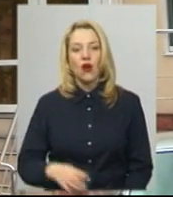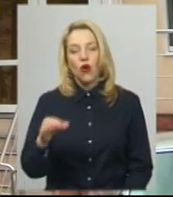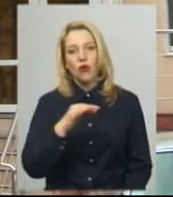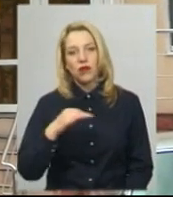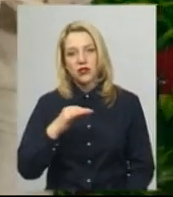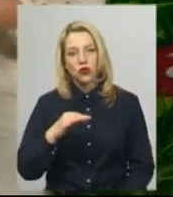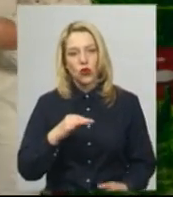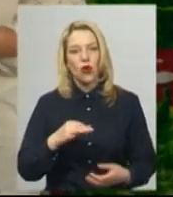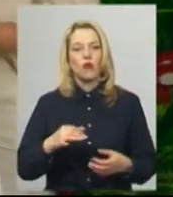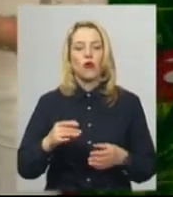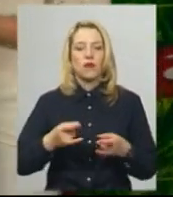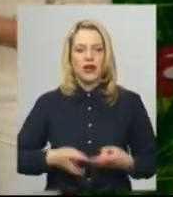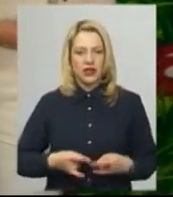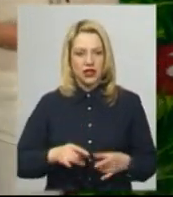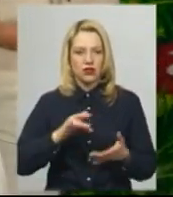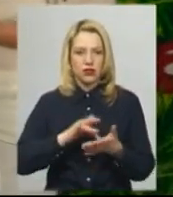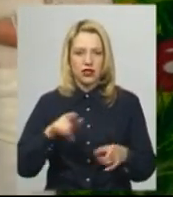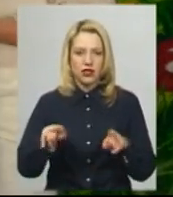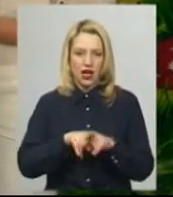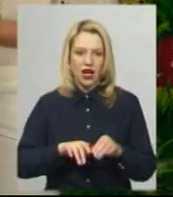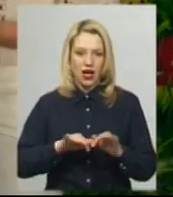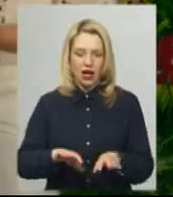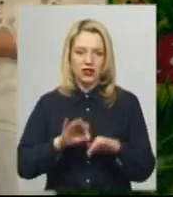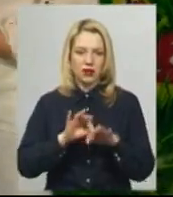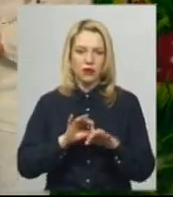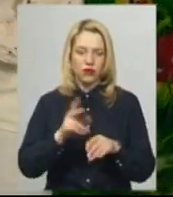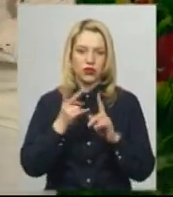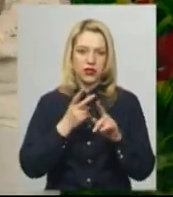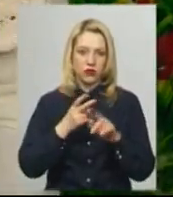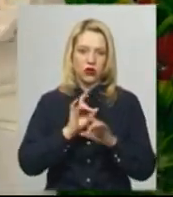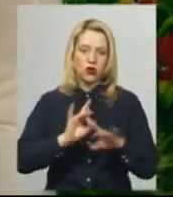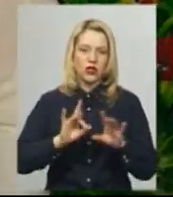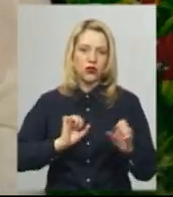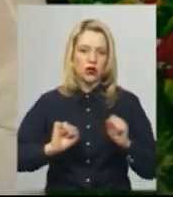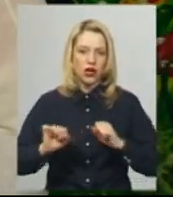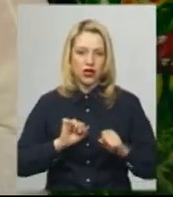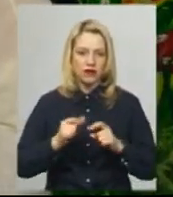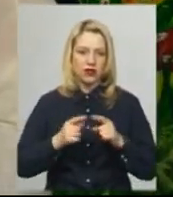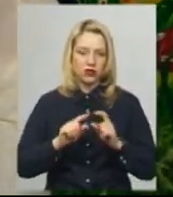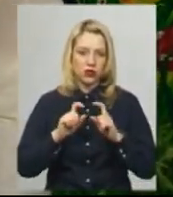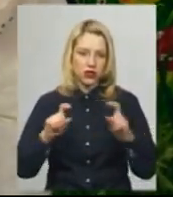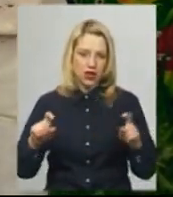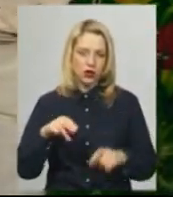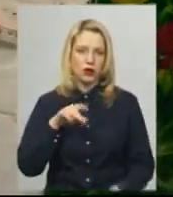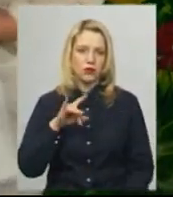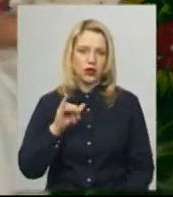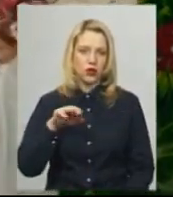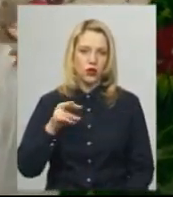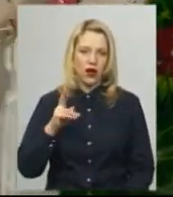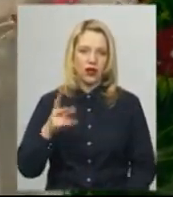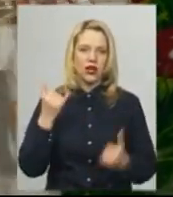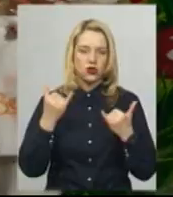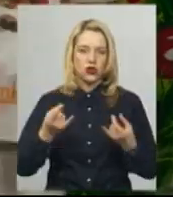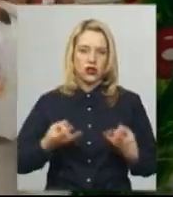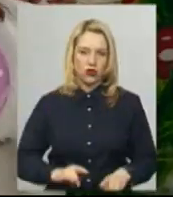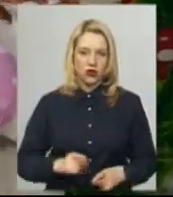перинатальному центрі подібна акція проводиться вдруге, каже керівник закладу Лариса Притуляк. Додає, сьогодні у них народилося троє